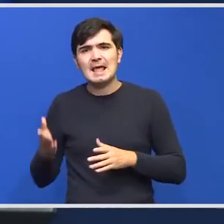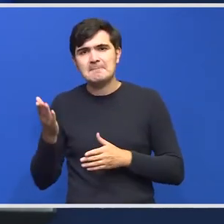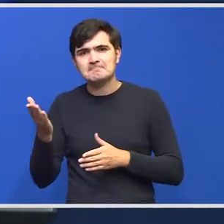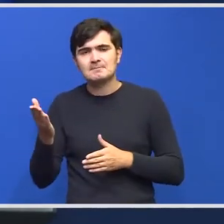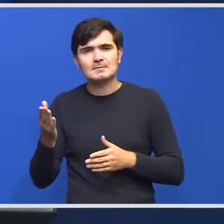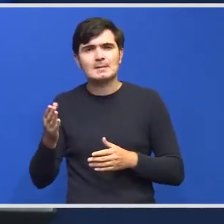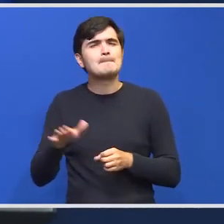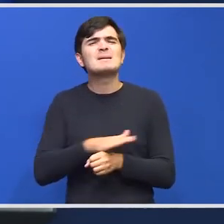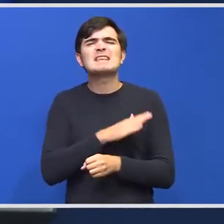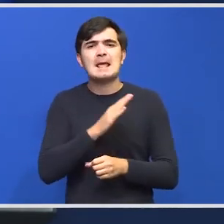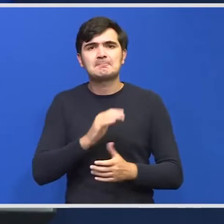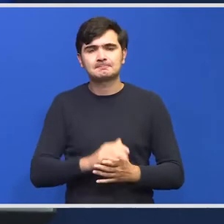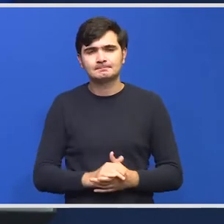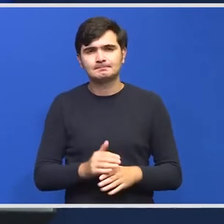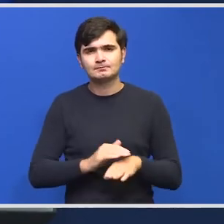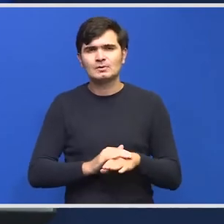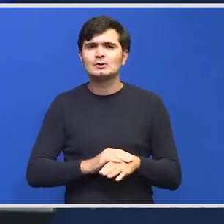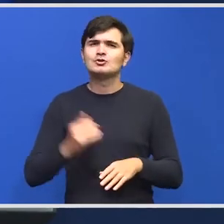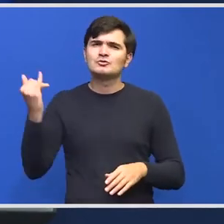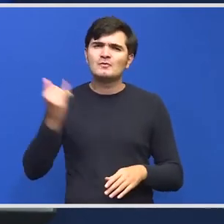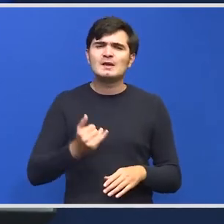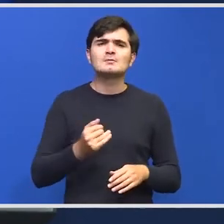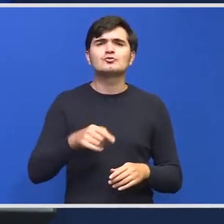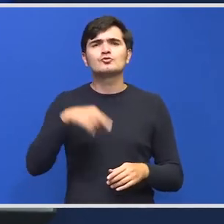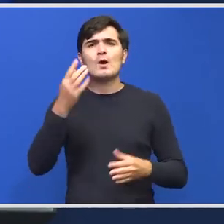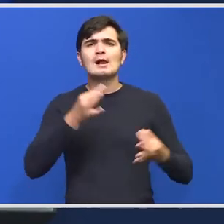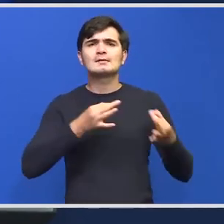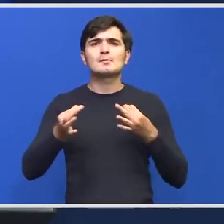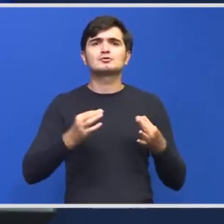venim și cu alte măsuri de prevenție